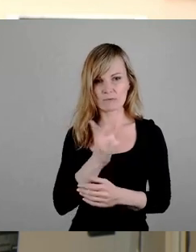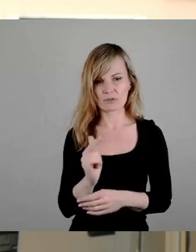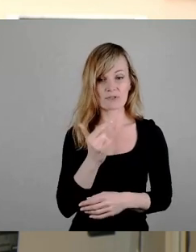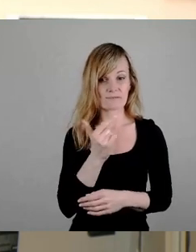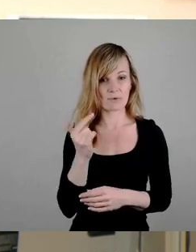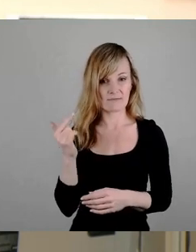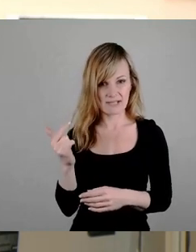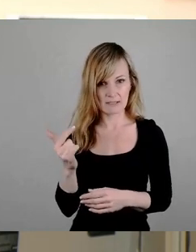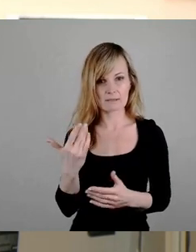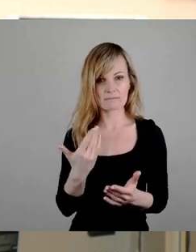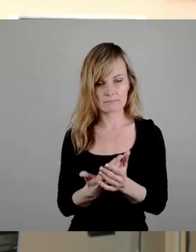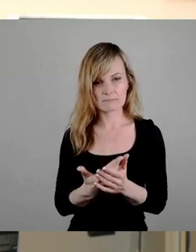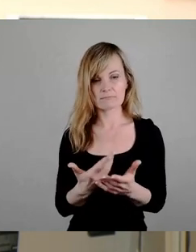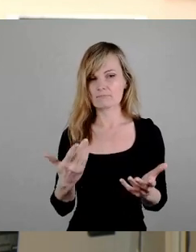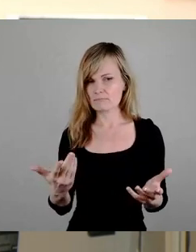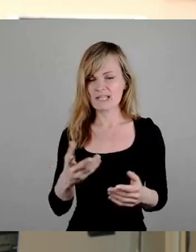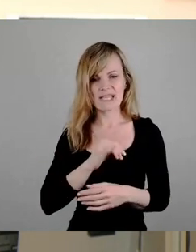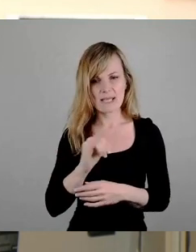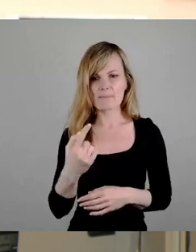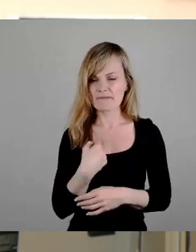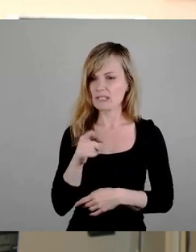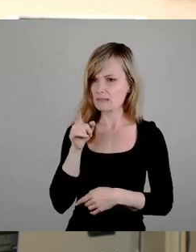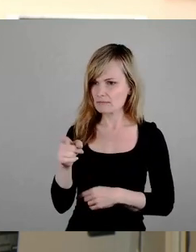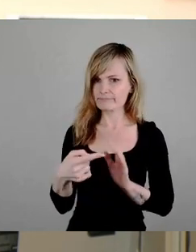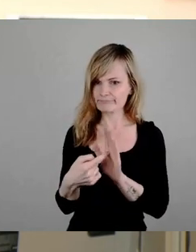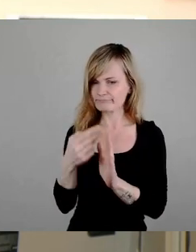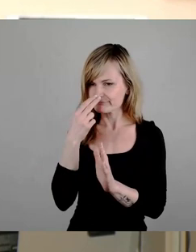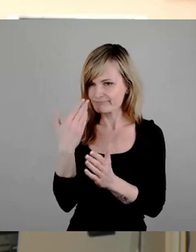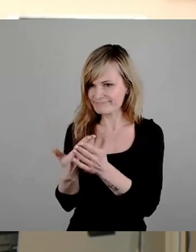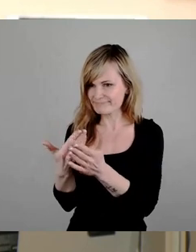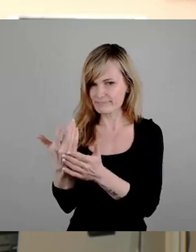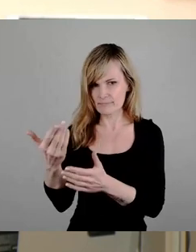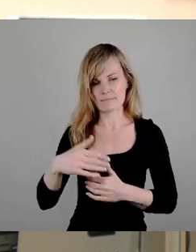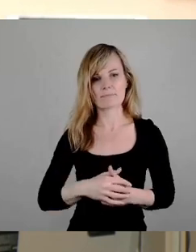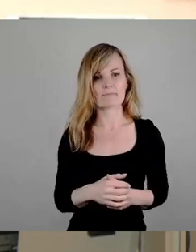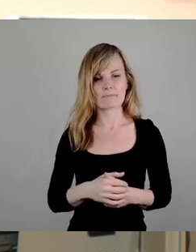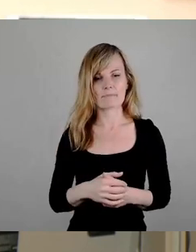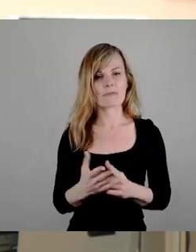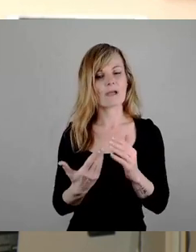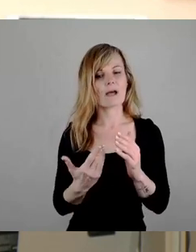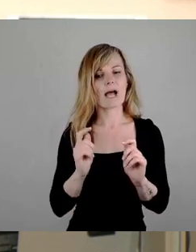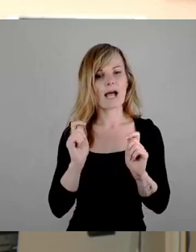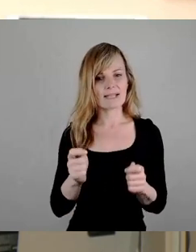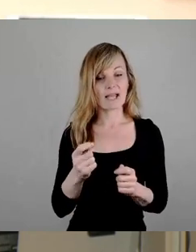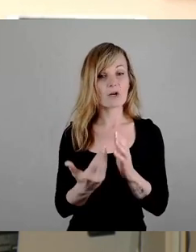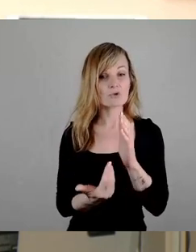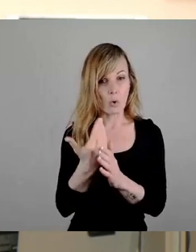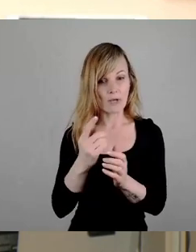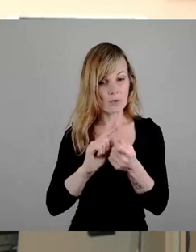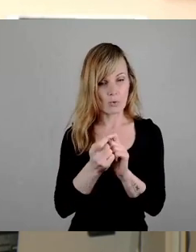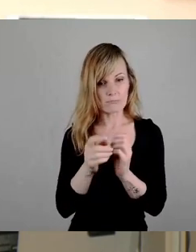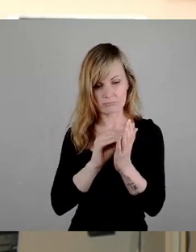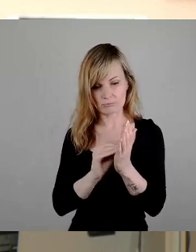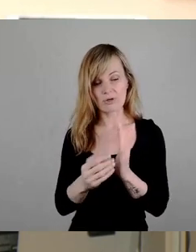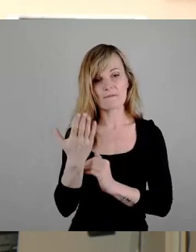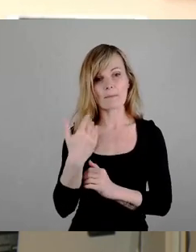darauf wurde unsererseits immer deutlich hingewiesen. Die Neufassung Ihres Antrages, dann vom 15. September 2023,